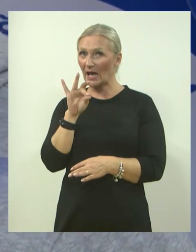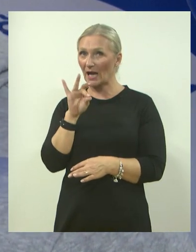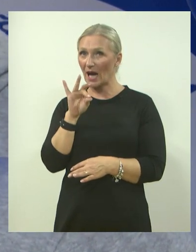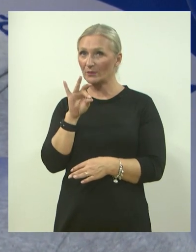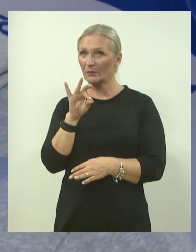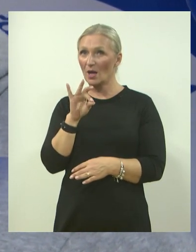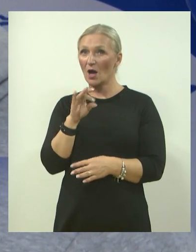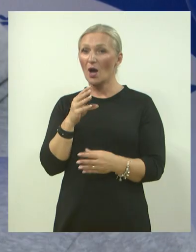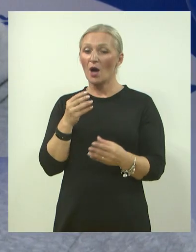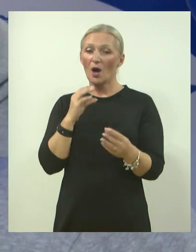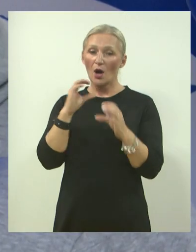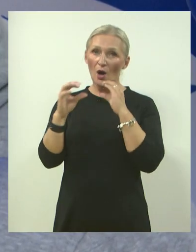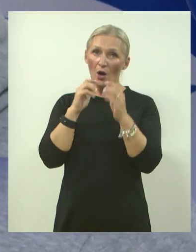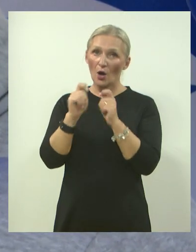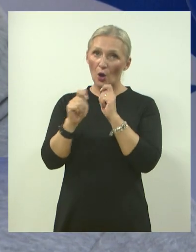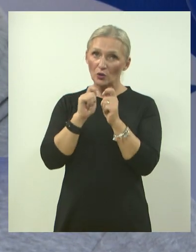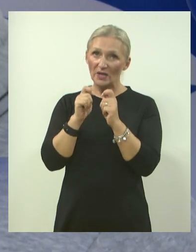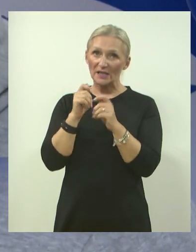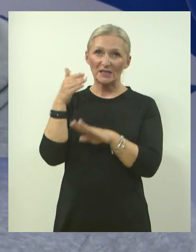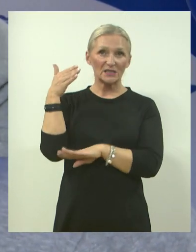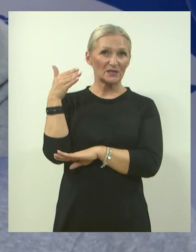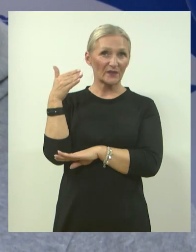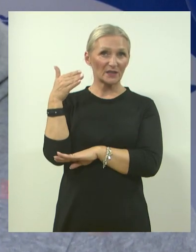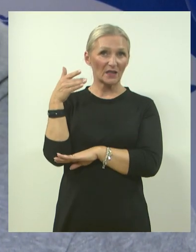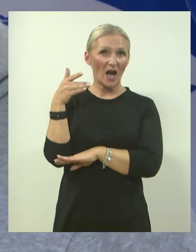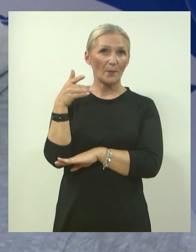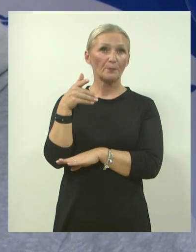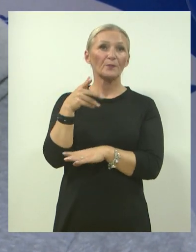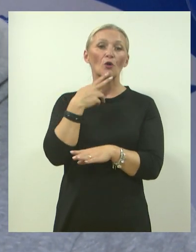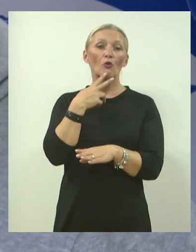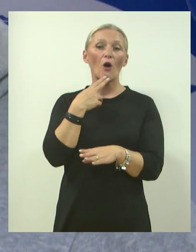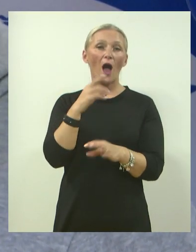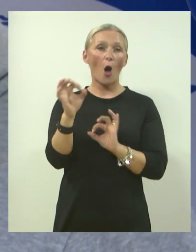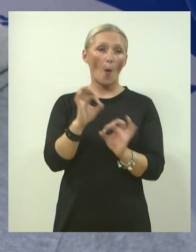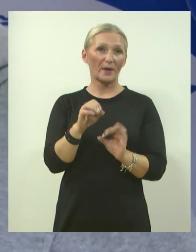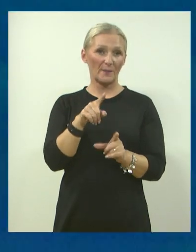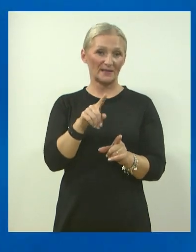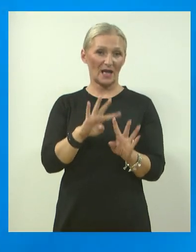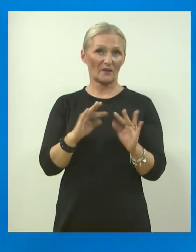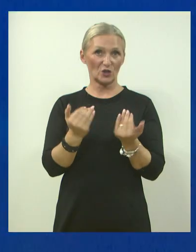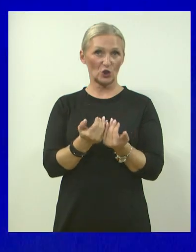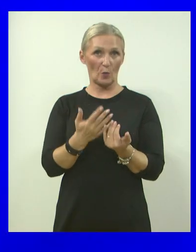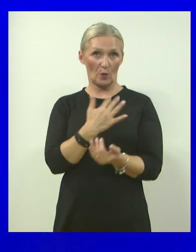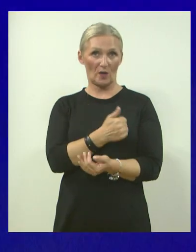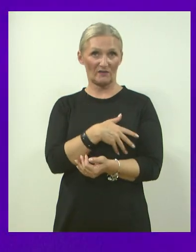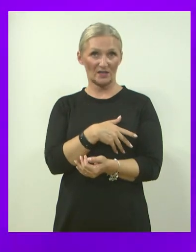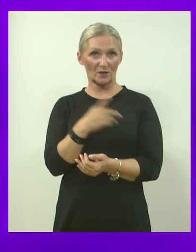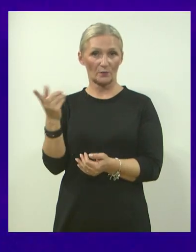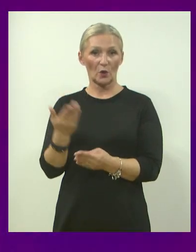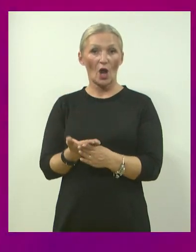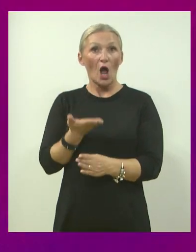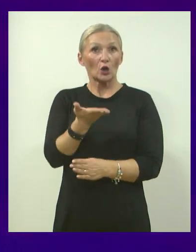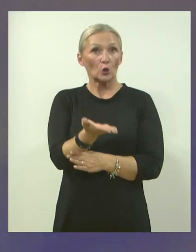uz konzultacije sa tvrtkom IDA didakta koja je oprema takve snuzelen sobe u Hrvatskoj. Ona nudi